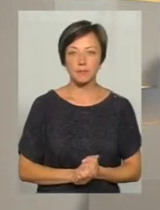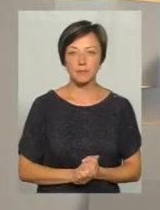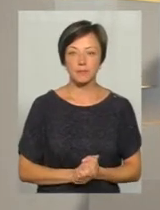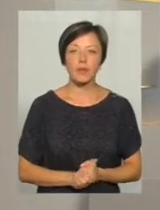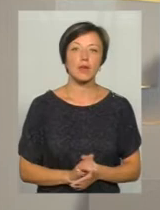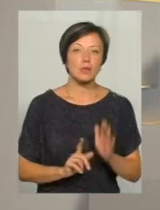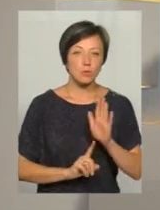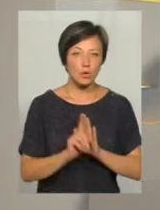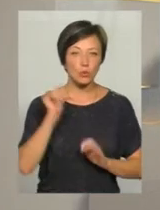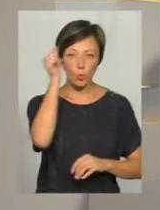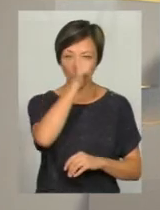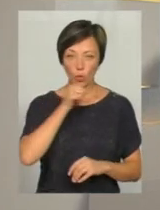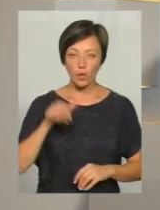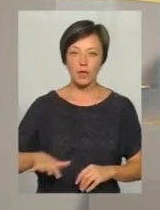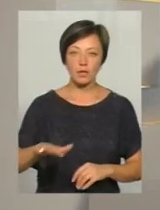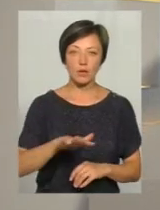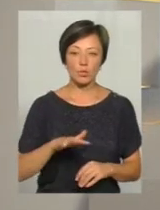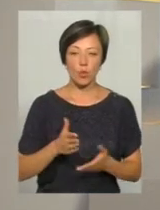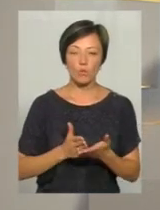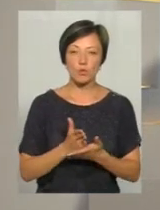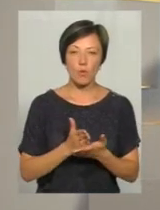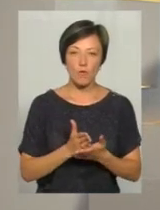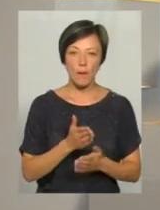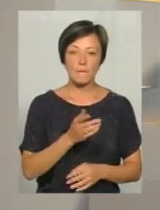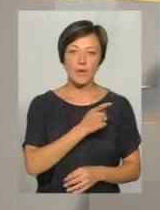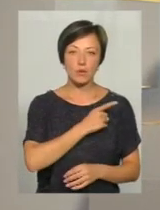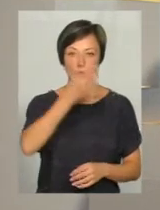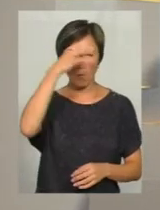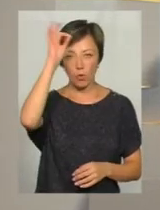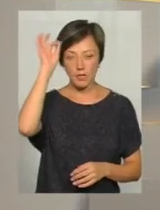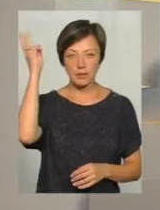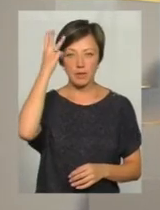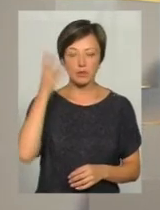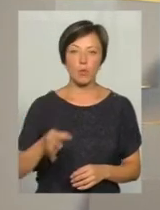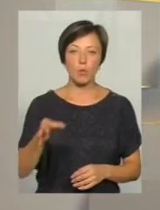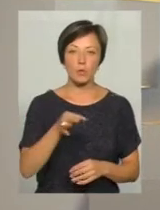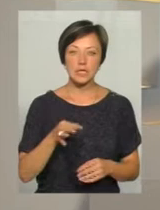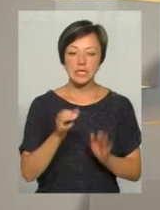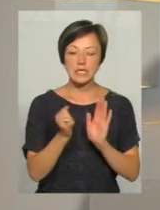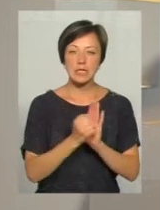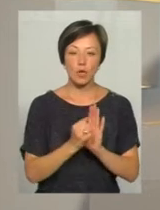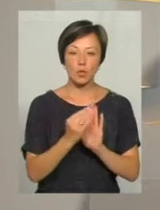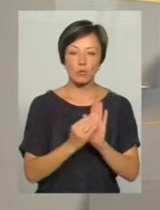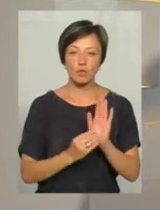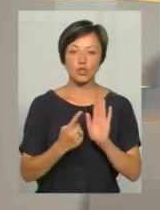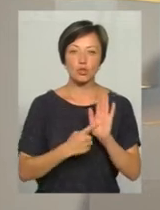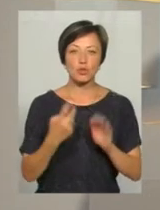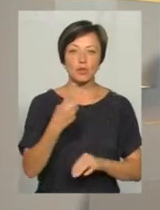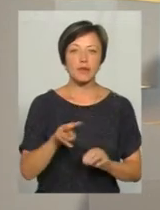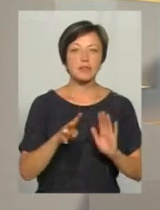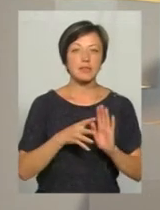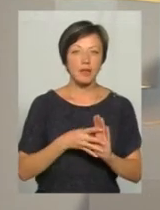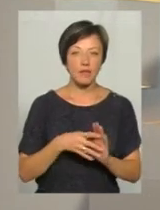З початку року на території, яку обслуговує патрульна поліція Хмельницької області, задокументовано 629